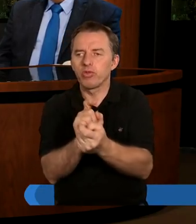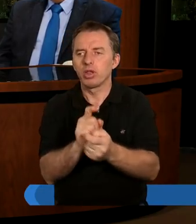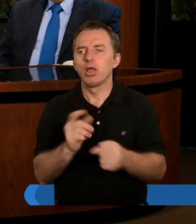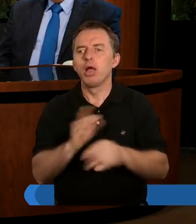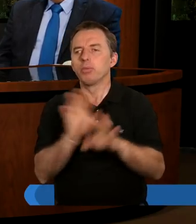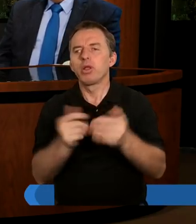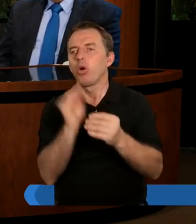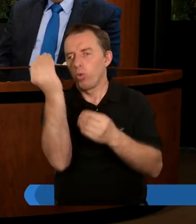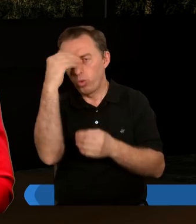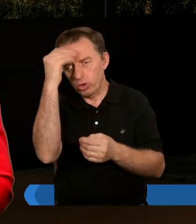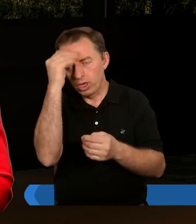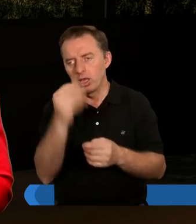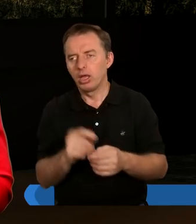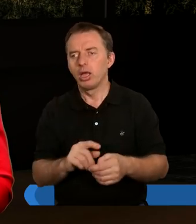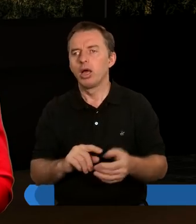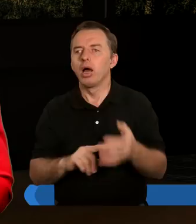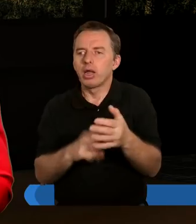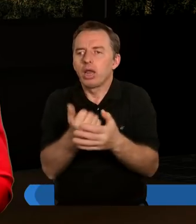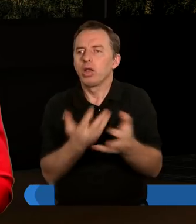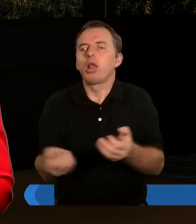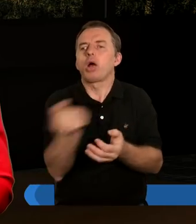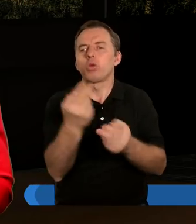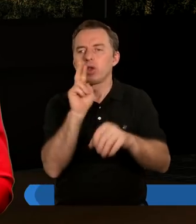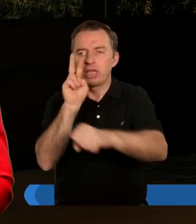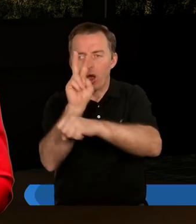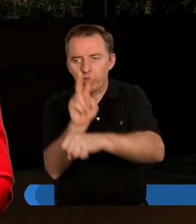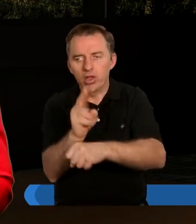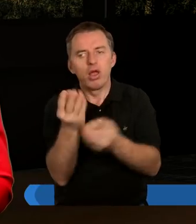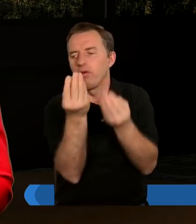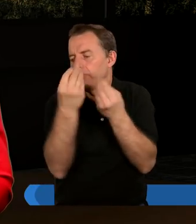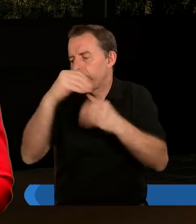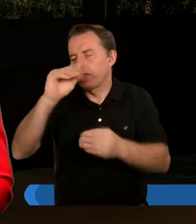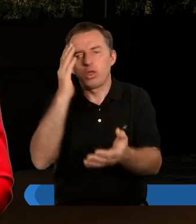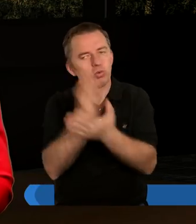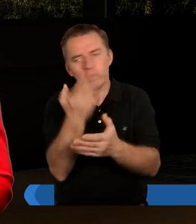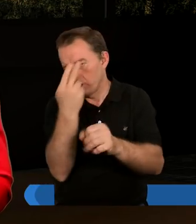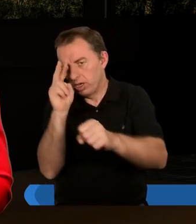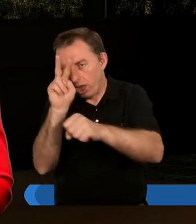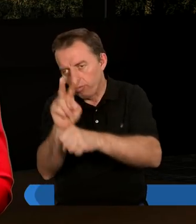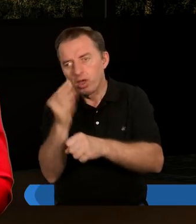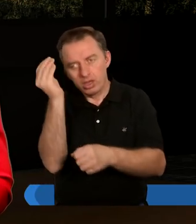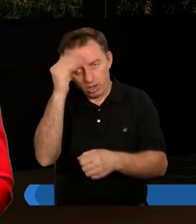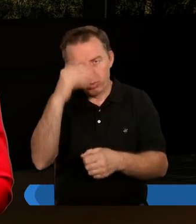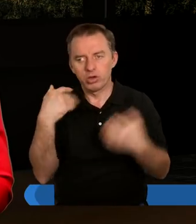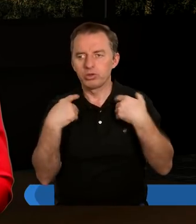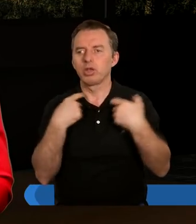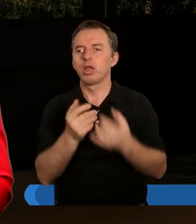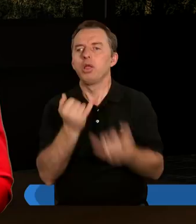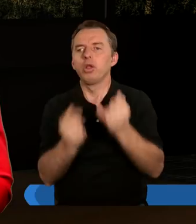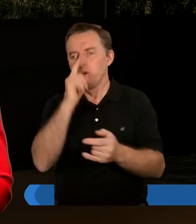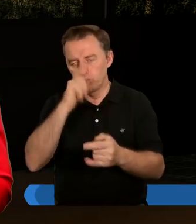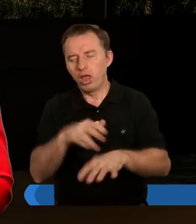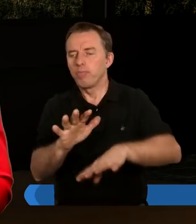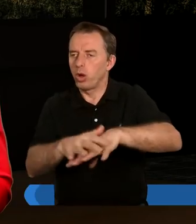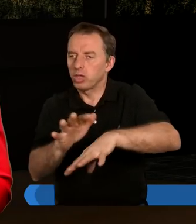bo przeważnie uczy, jeżeli ktoś raz nadużył twojego zaufania, to nigdy więcej mu nie ufaj. To są nauki świata. Jeżeli